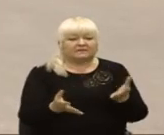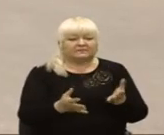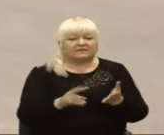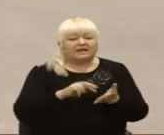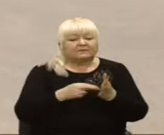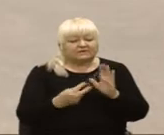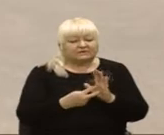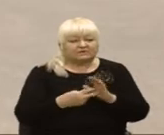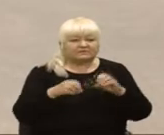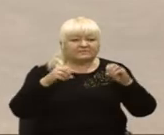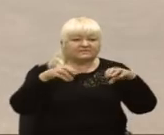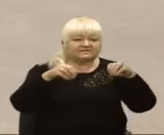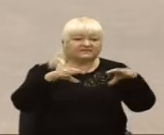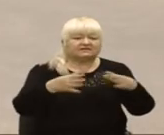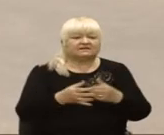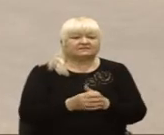планується підсвітка,